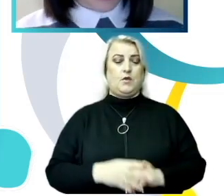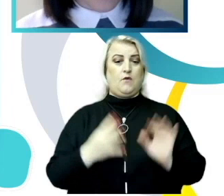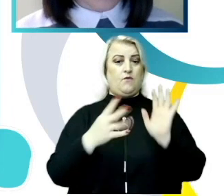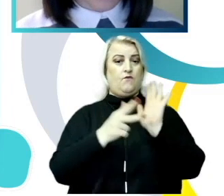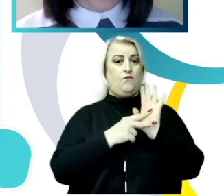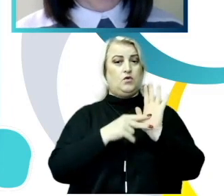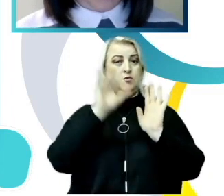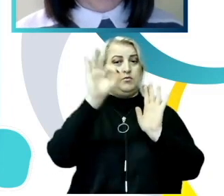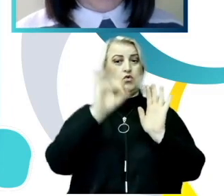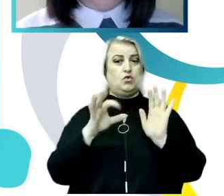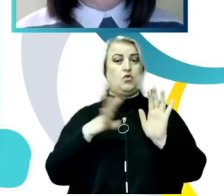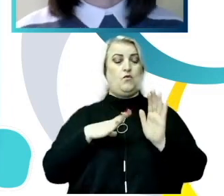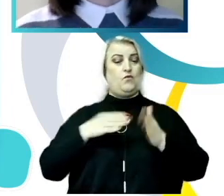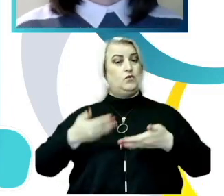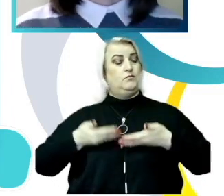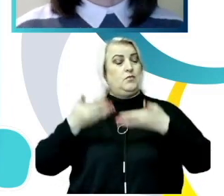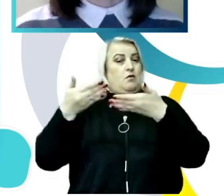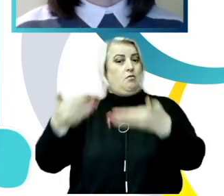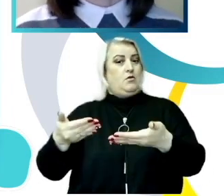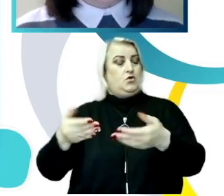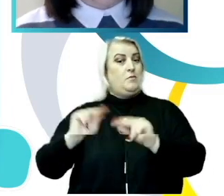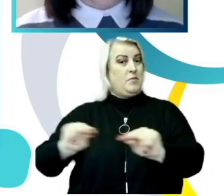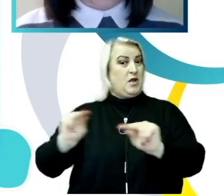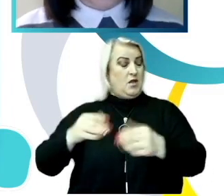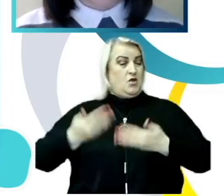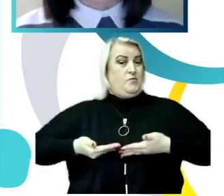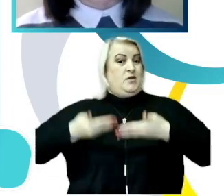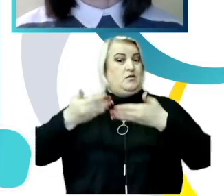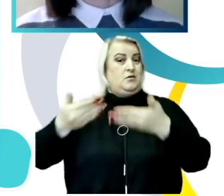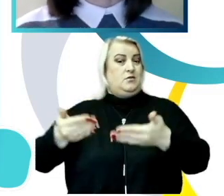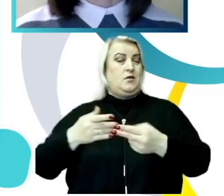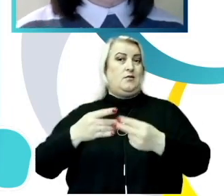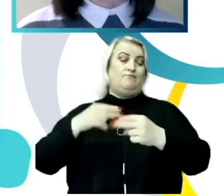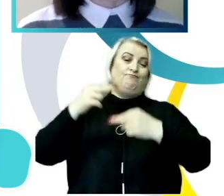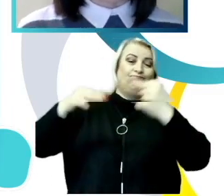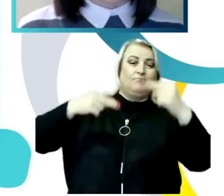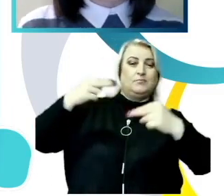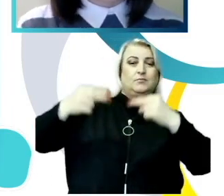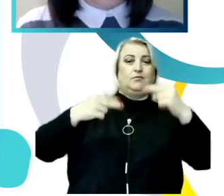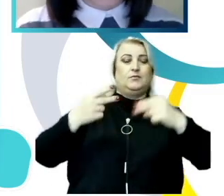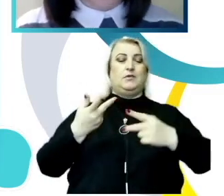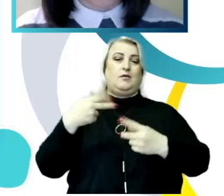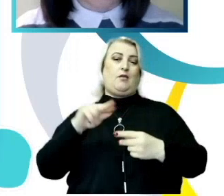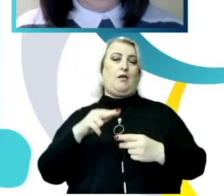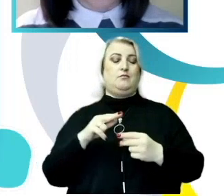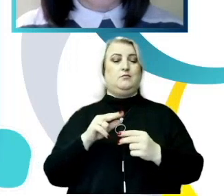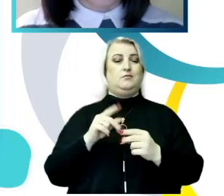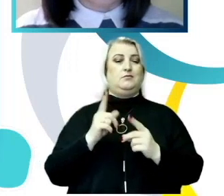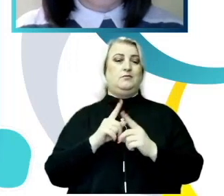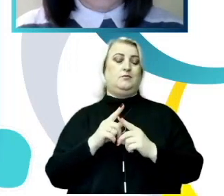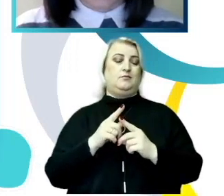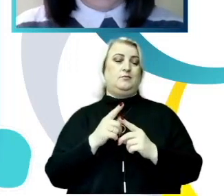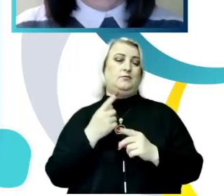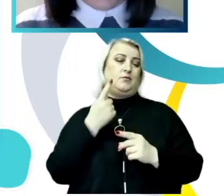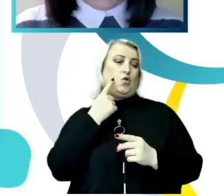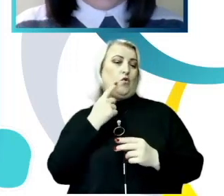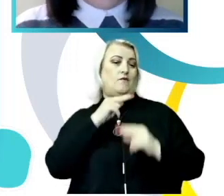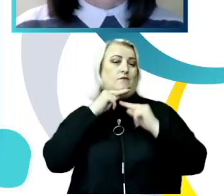au fost invitați de către profesori la o întâlnire amoroasă pentru o anumită recompensă în sistemul educațional.